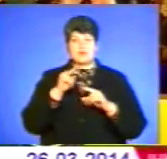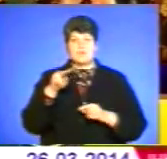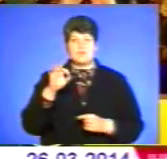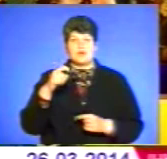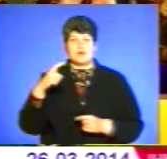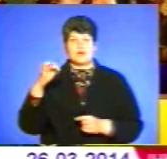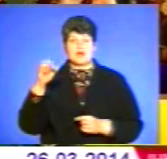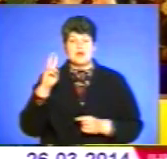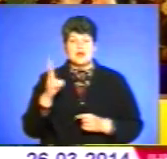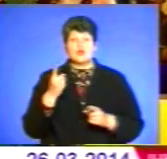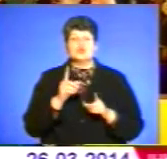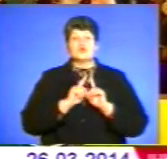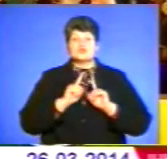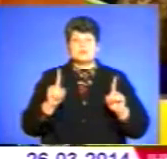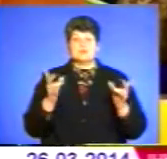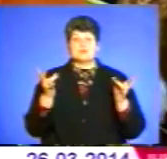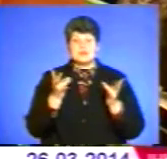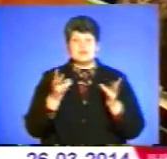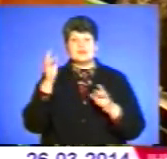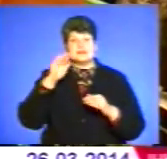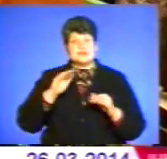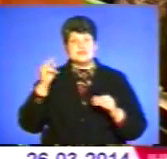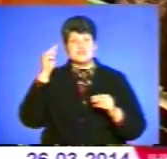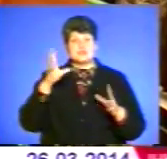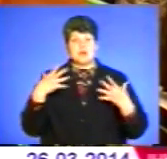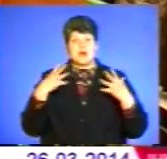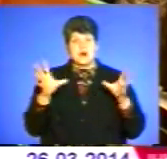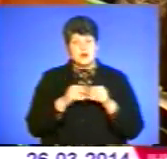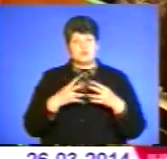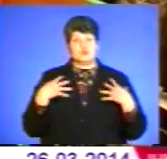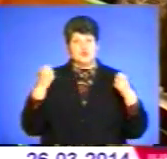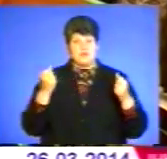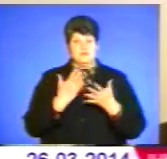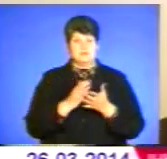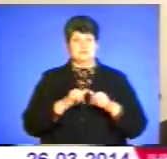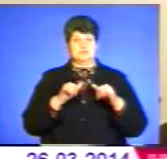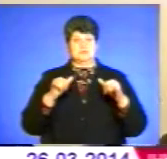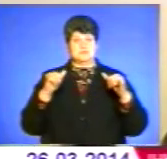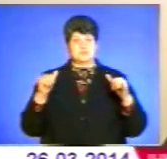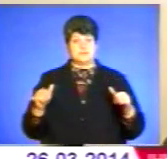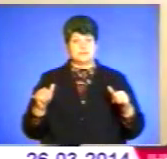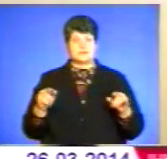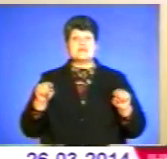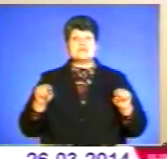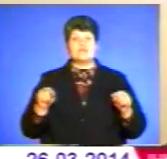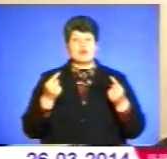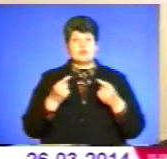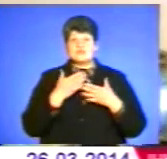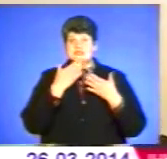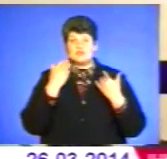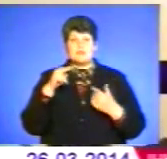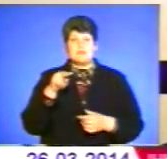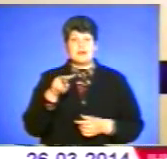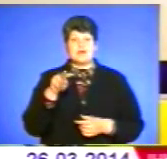особливими потребами навчається зі здоровими учнями, є значний прогрес у її розвитку. Ми створили, у нас не було ПМПК,